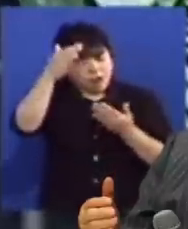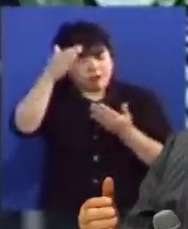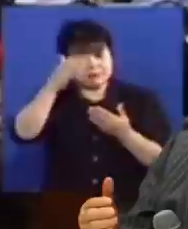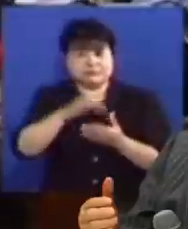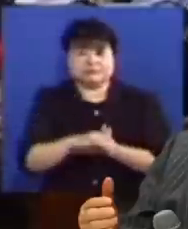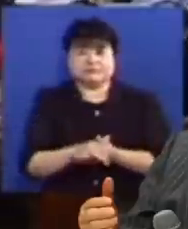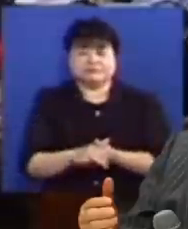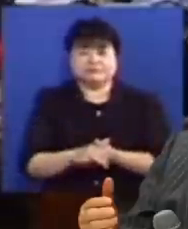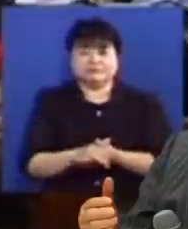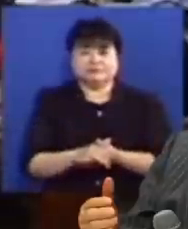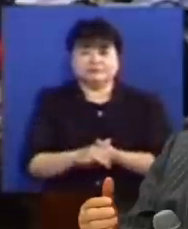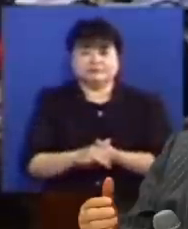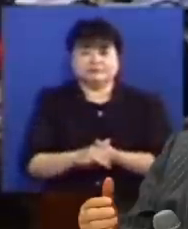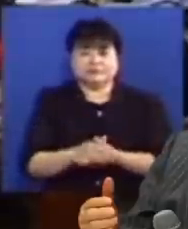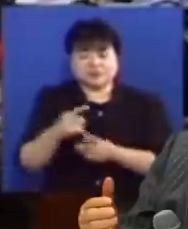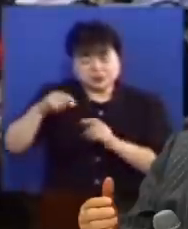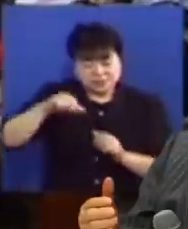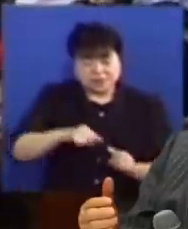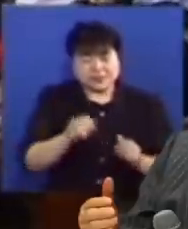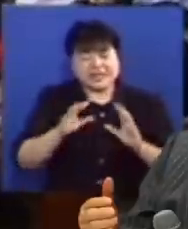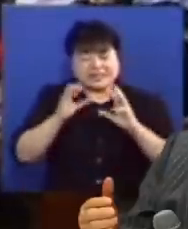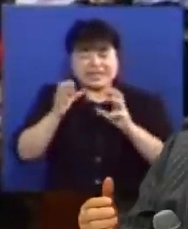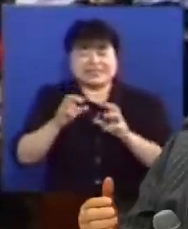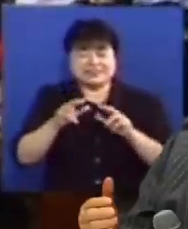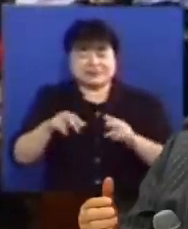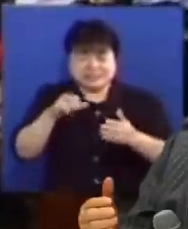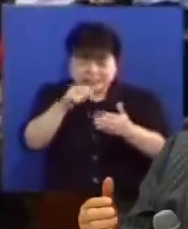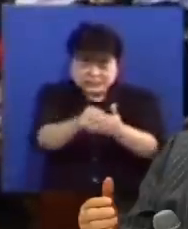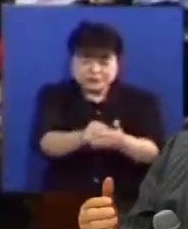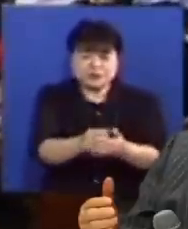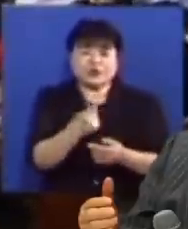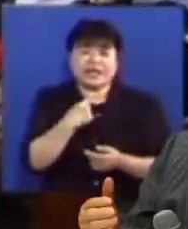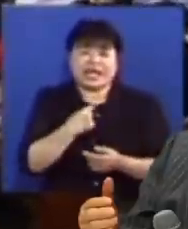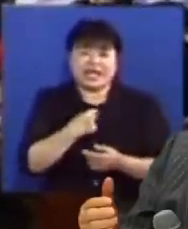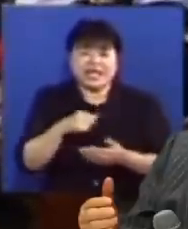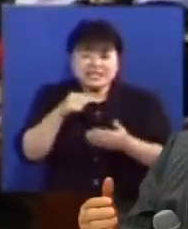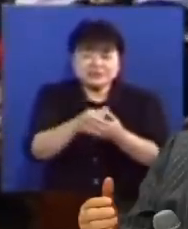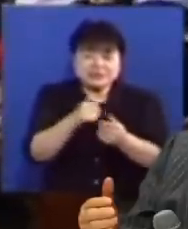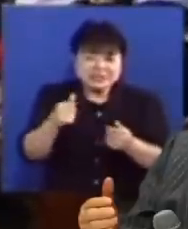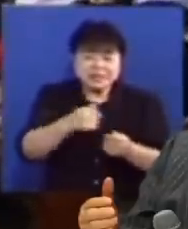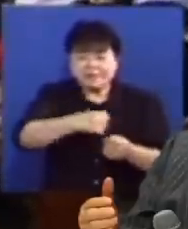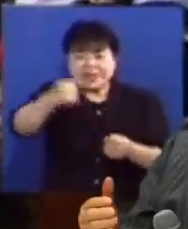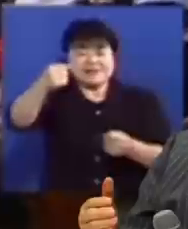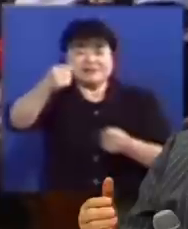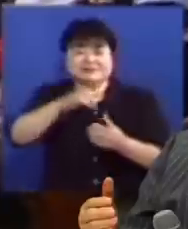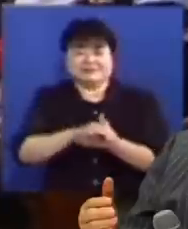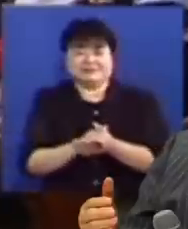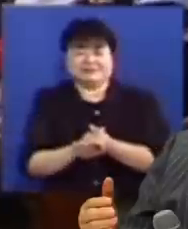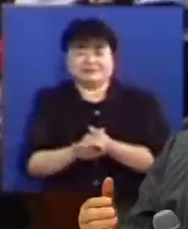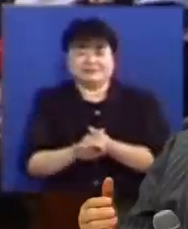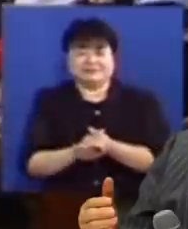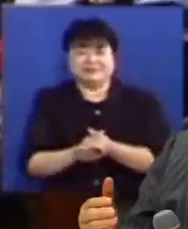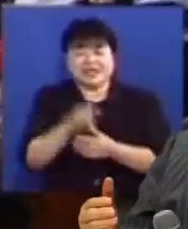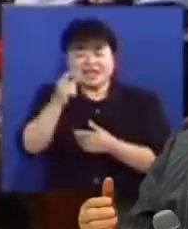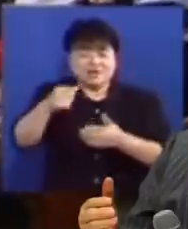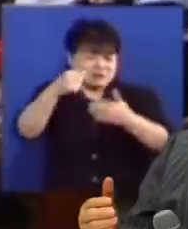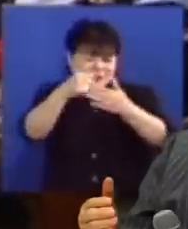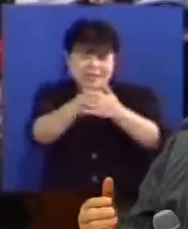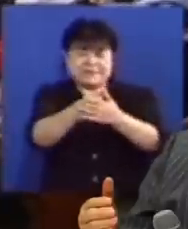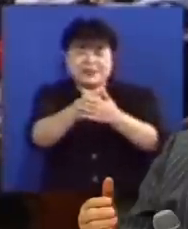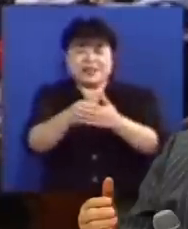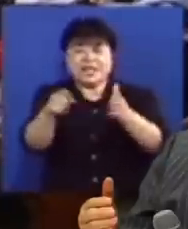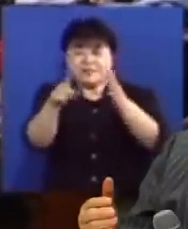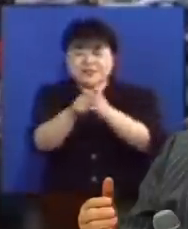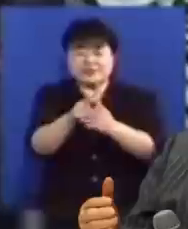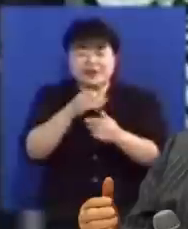세례 요한부터 천국은 지금까지 침노를 당하느니 침노난 자는 빼앗는다고 말했는데 강하고 담대하게